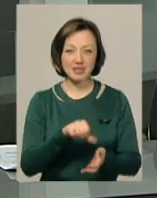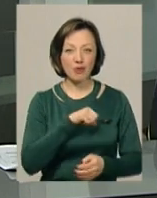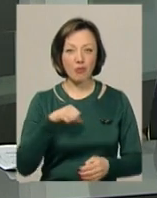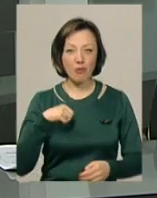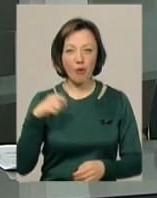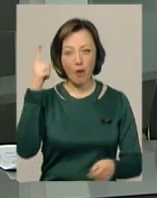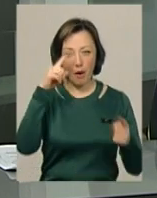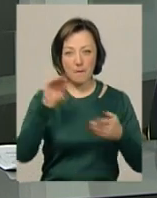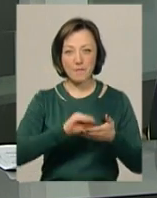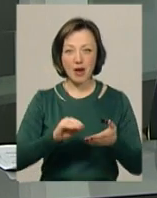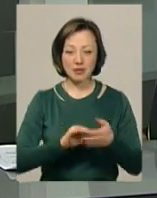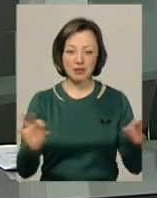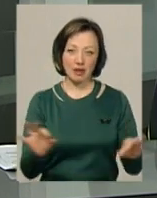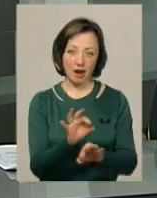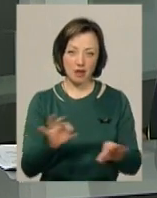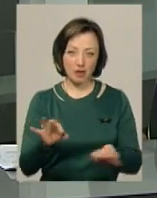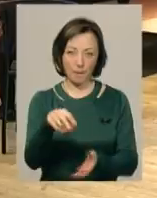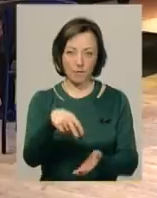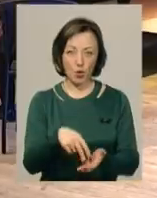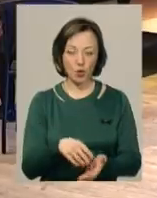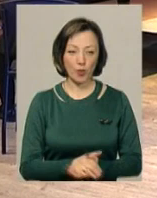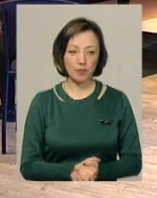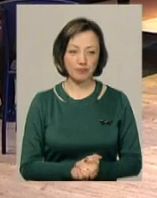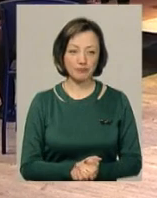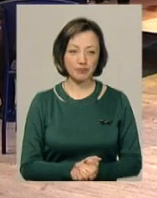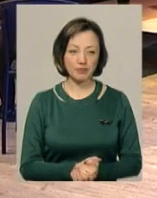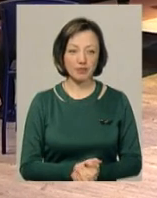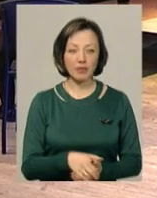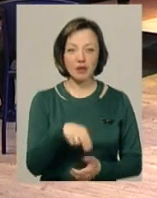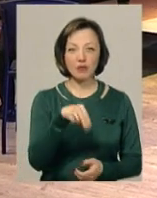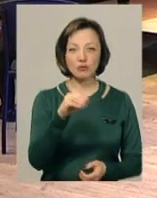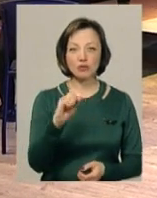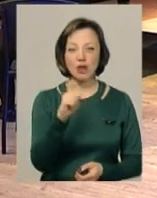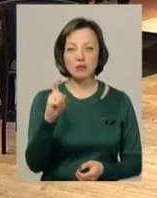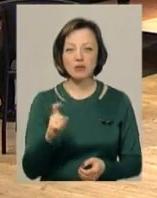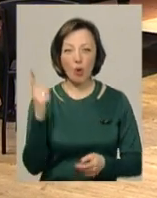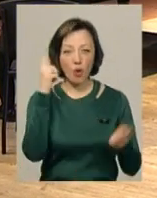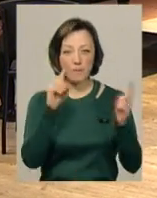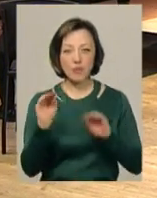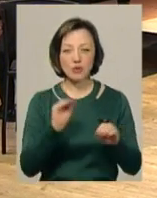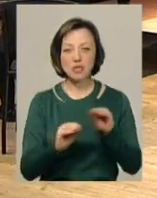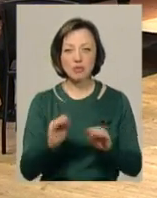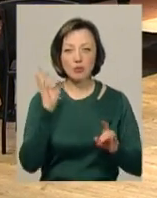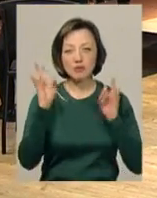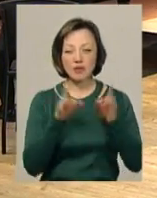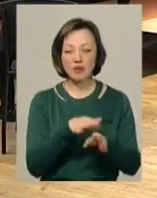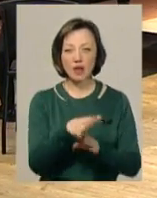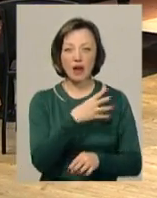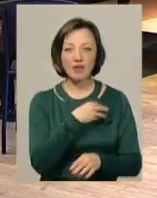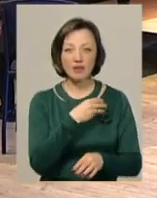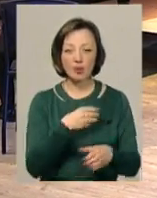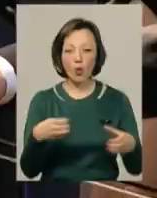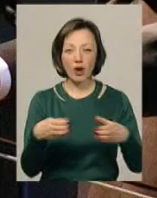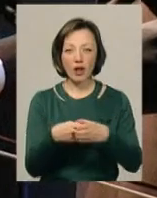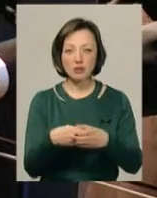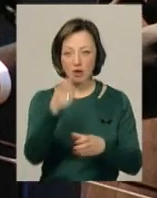маестра за диригентським пультом. Джазові композиції Мирослава Скорика прозвучали у виконанні Львівського камерного